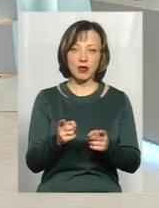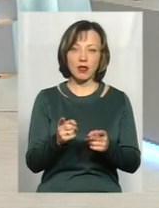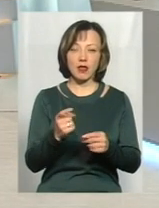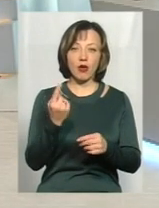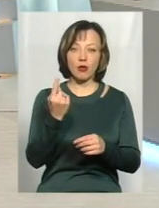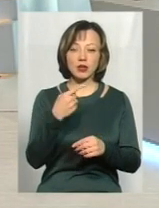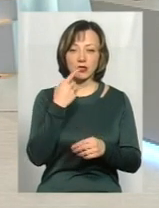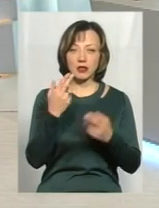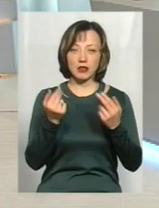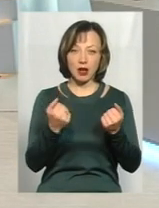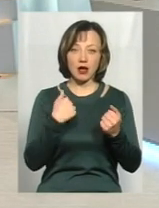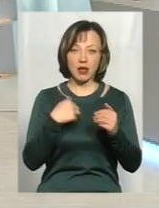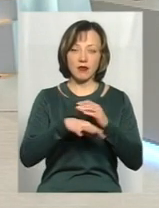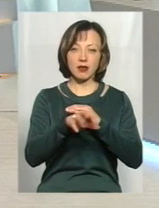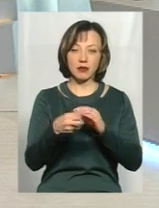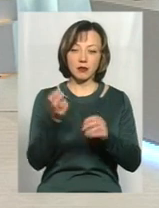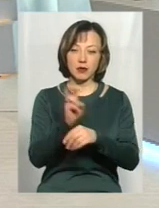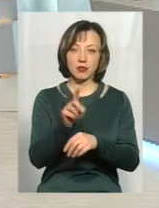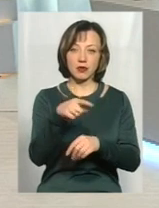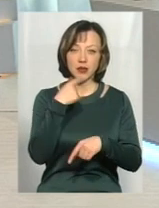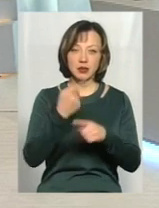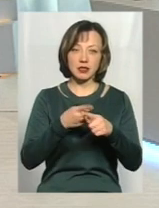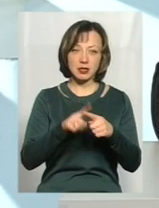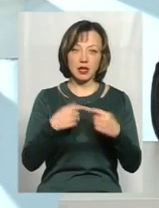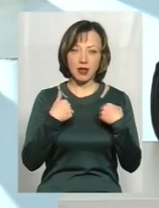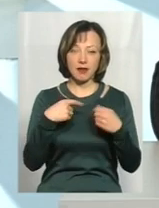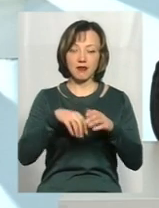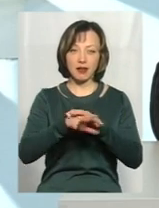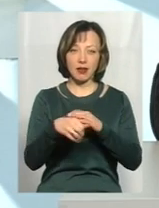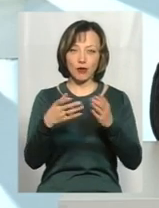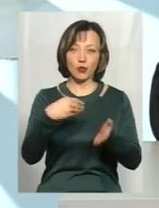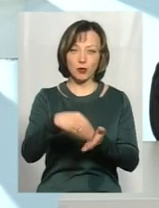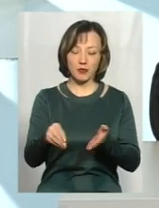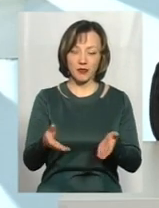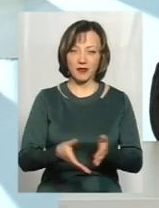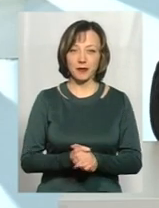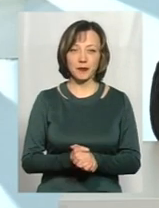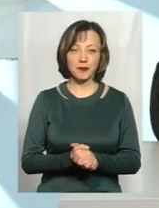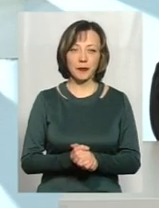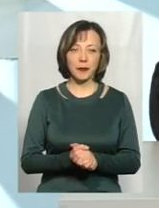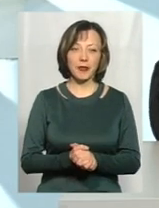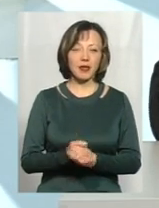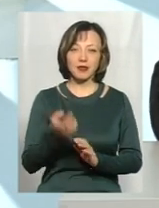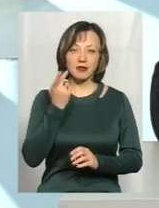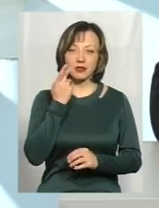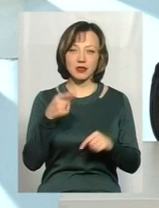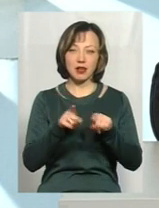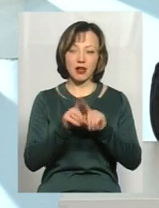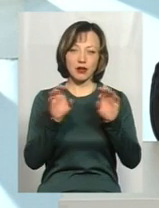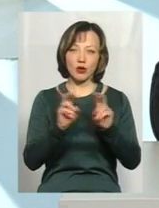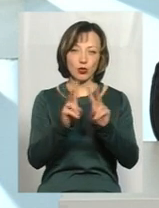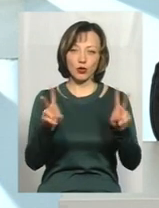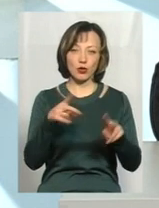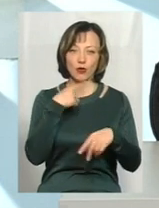вкаже, що так, я от викрадав, приходив до нього, казав, це я вкрав, от купив мене. Ну, як правило, так же ніхто не говорить,